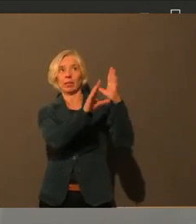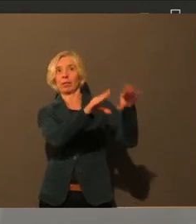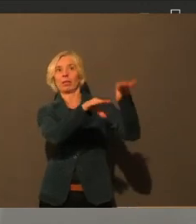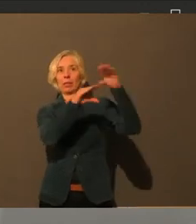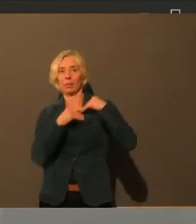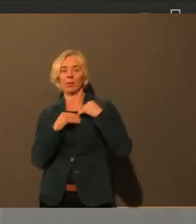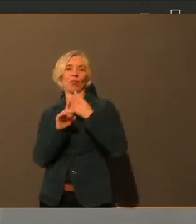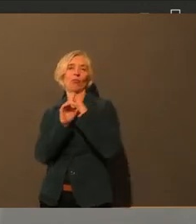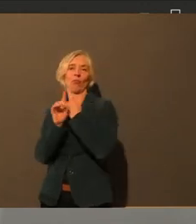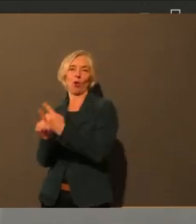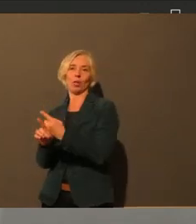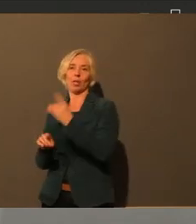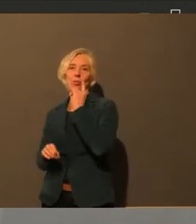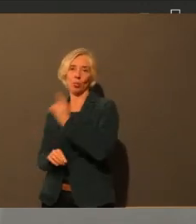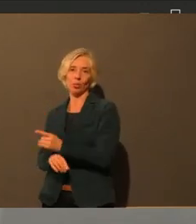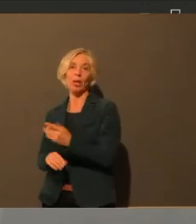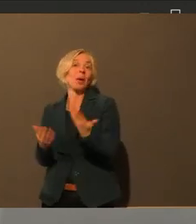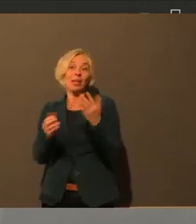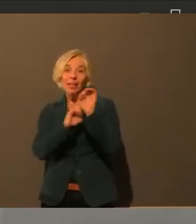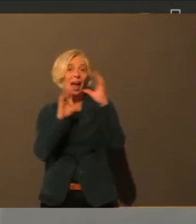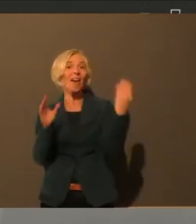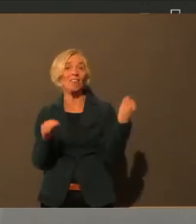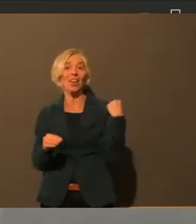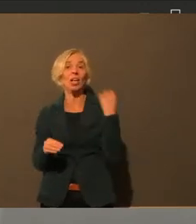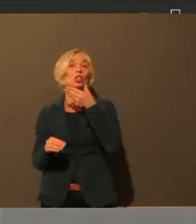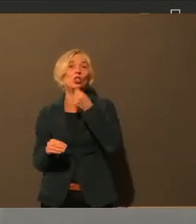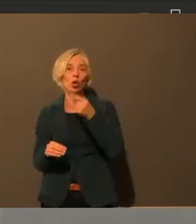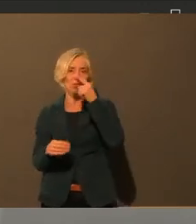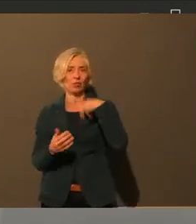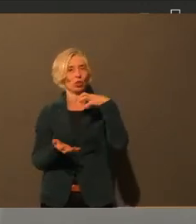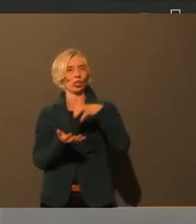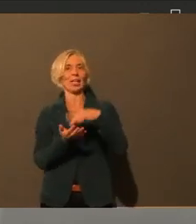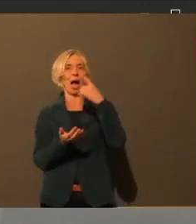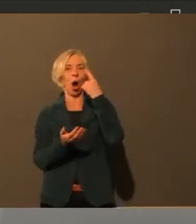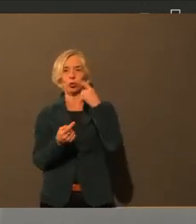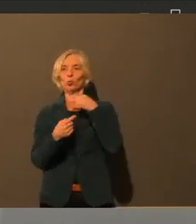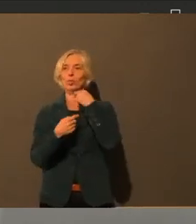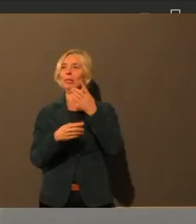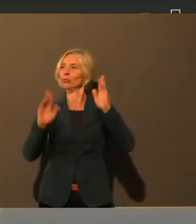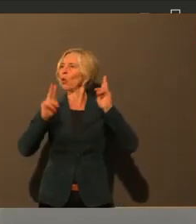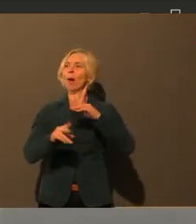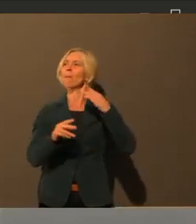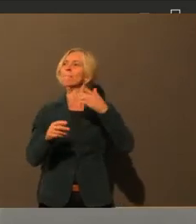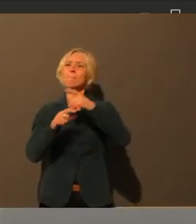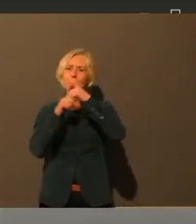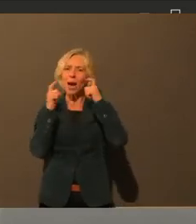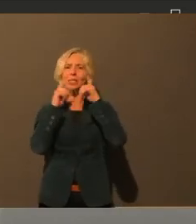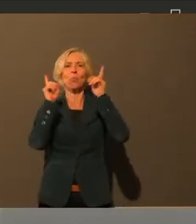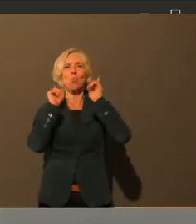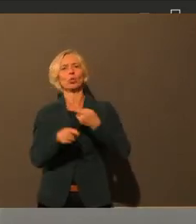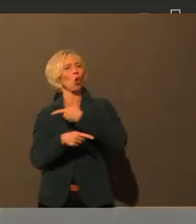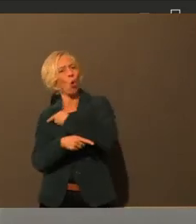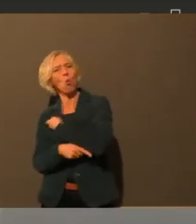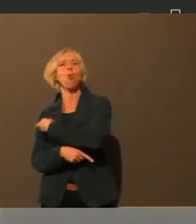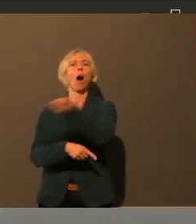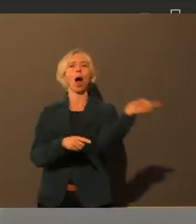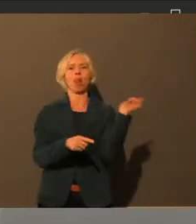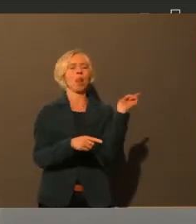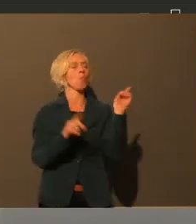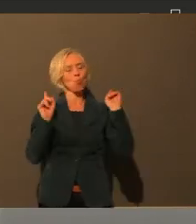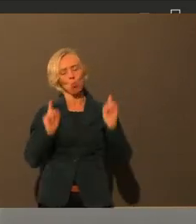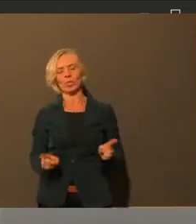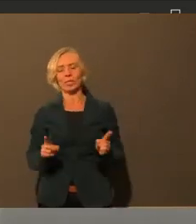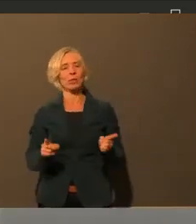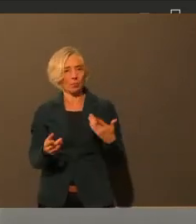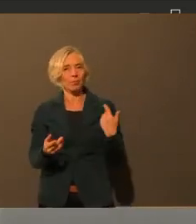gesamten Stadt einfach verordnen könnte. Aber wir haben einfach auch das Grundgesetz. Und es geht immer um die Frage der Verhältnismäßigkeit. Es ist